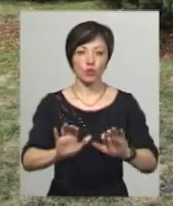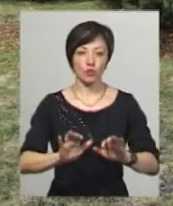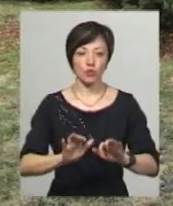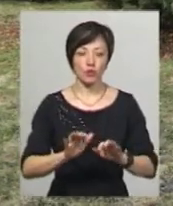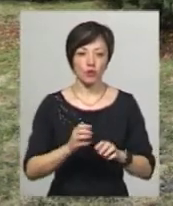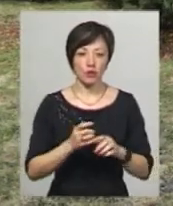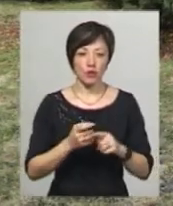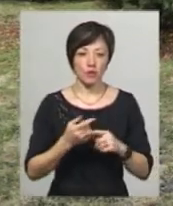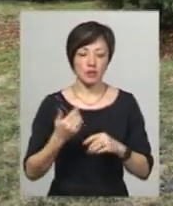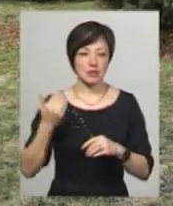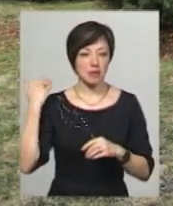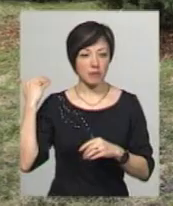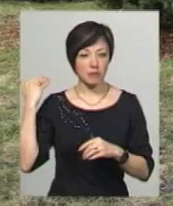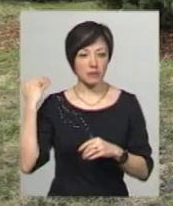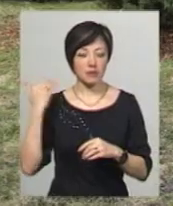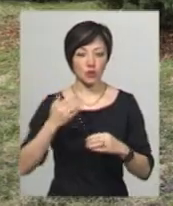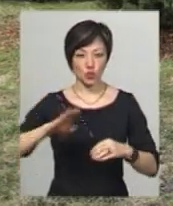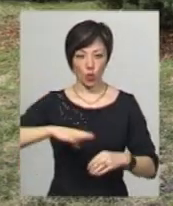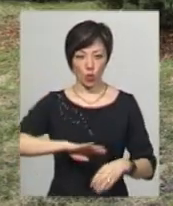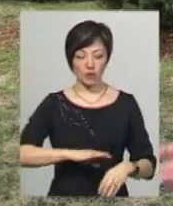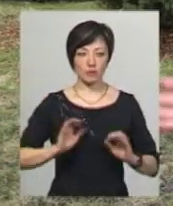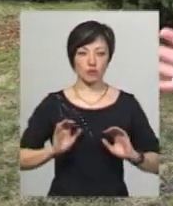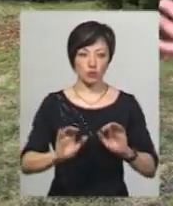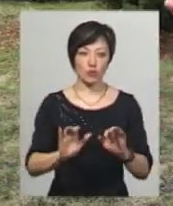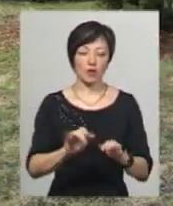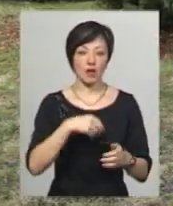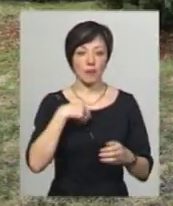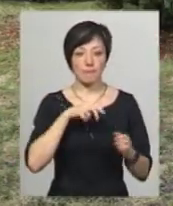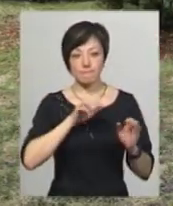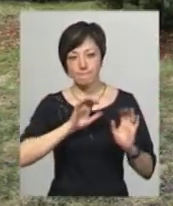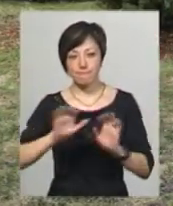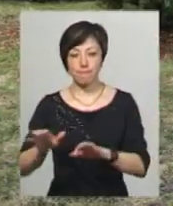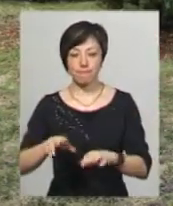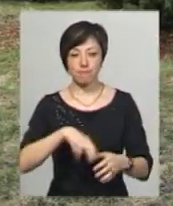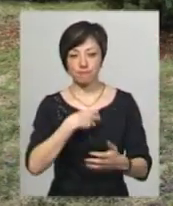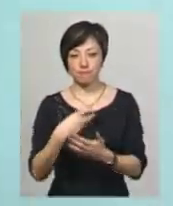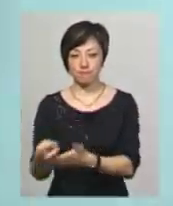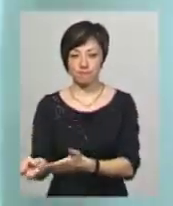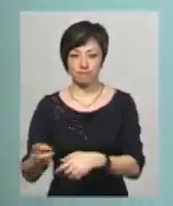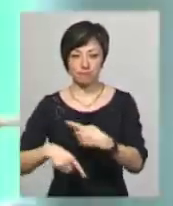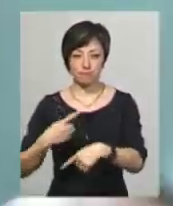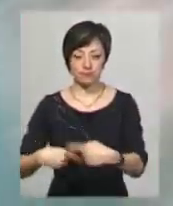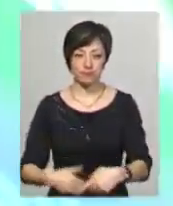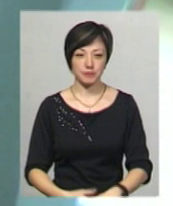позаді мене сходи, він мене виштовхує, просто мене штуркає, я лечу кубарів.